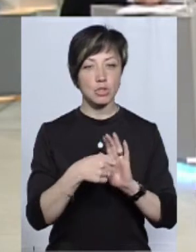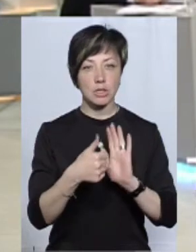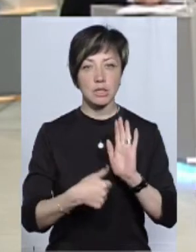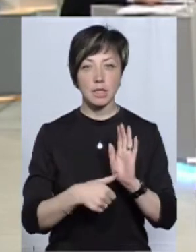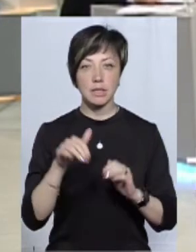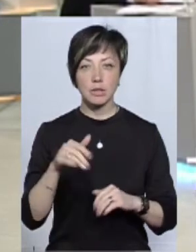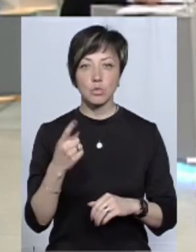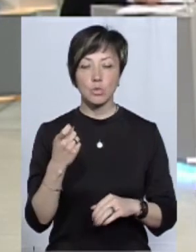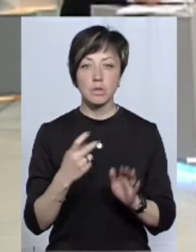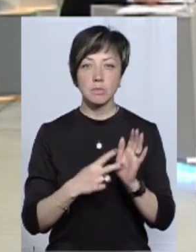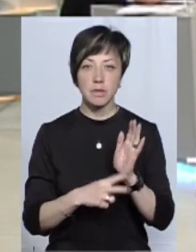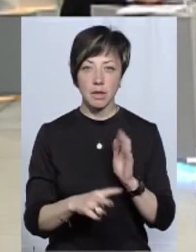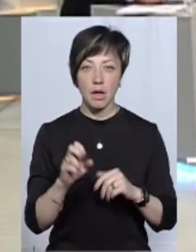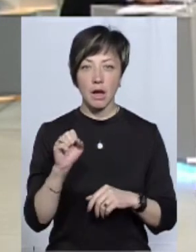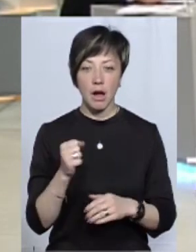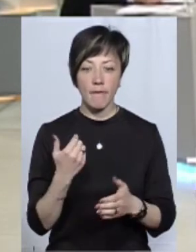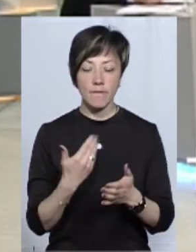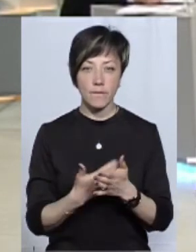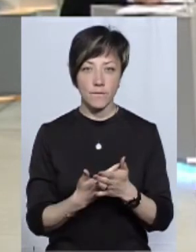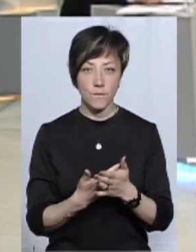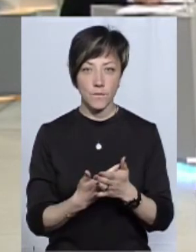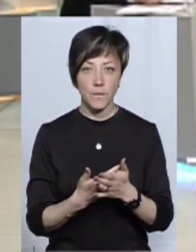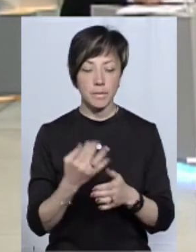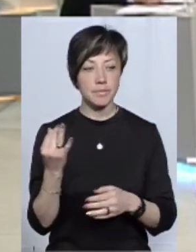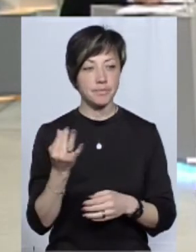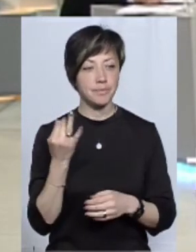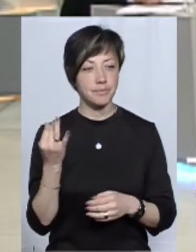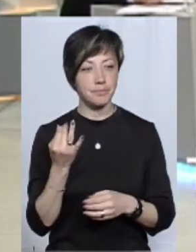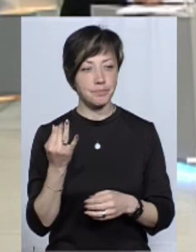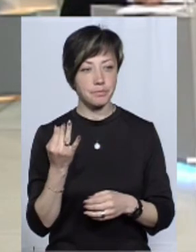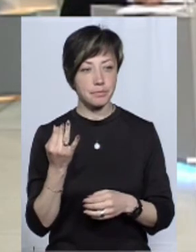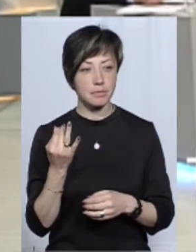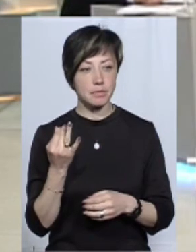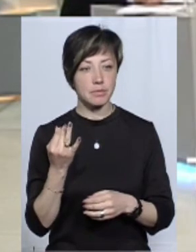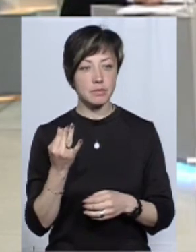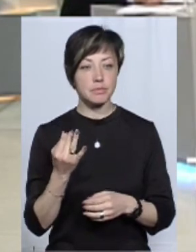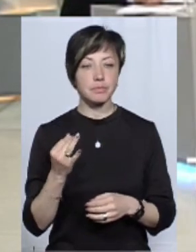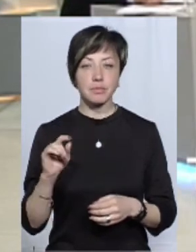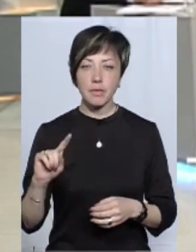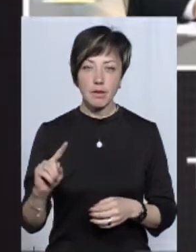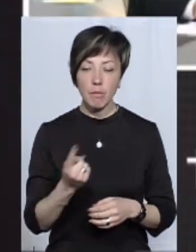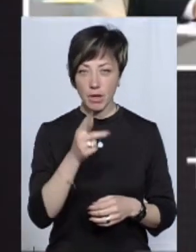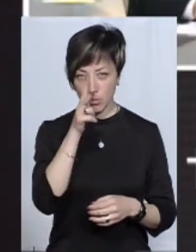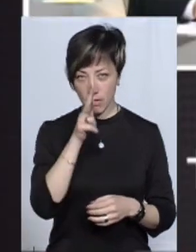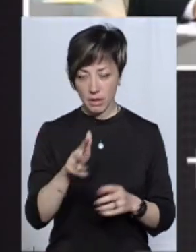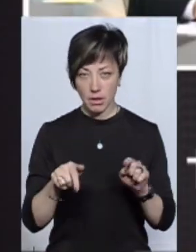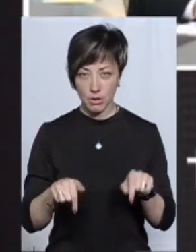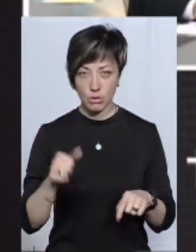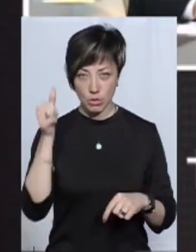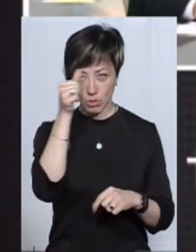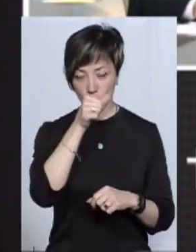тисяч 170. А от уже, до речі, цікаво, що саме вже в першому кварталі цього року